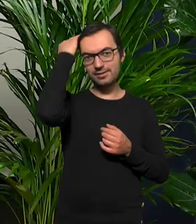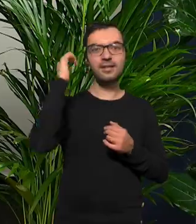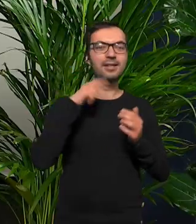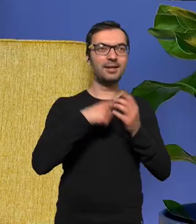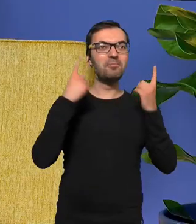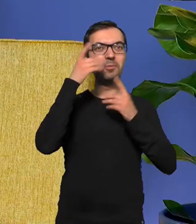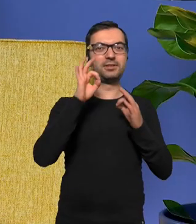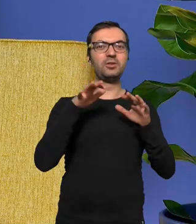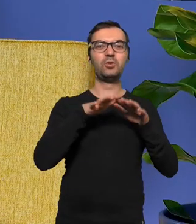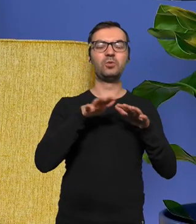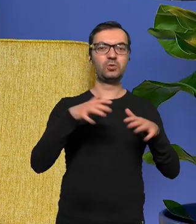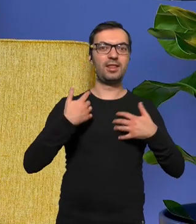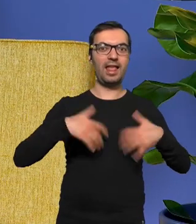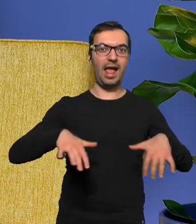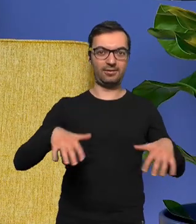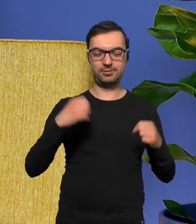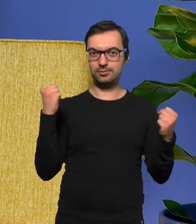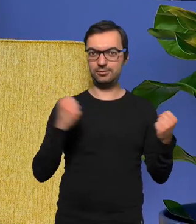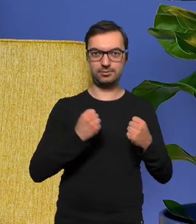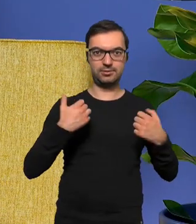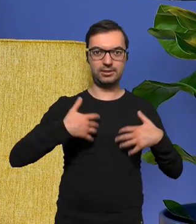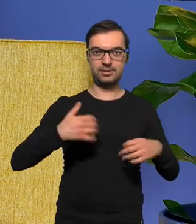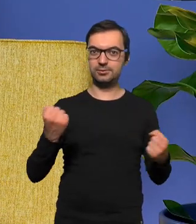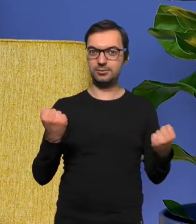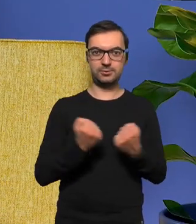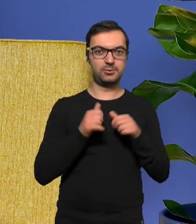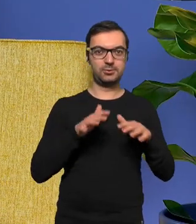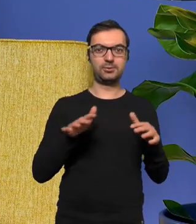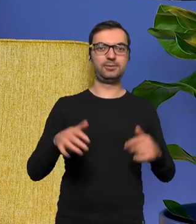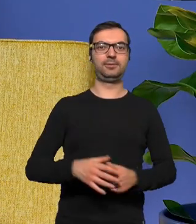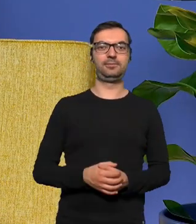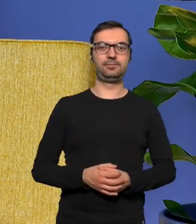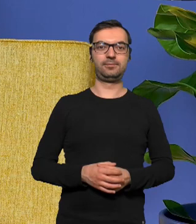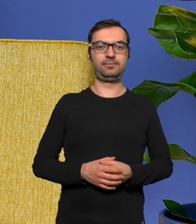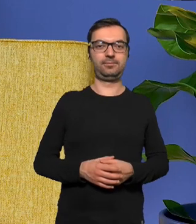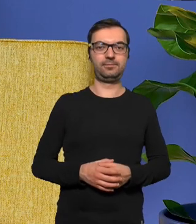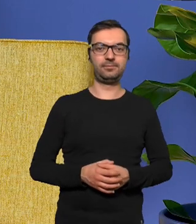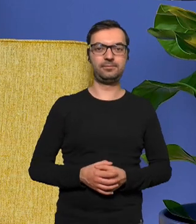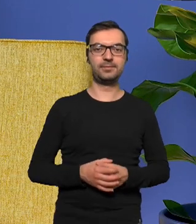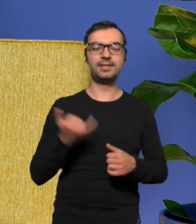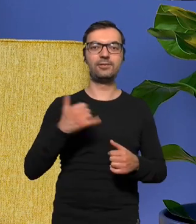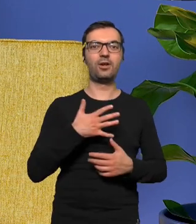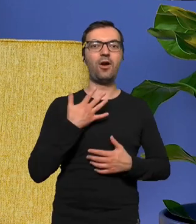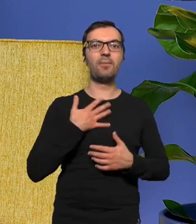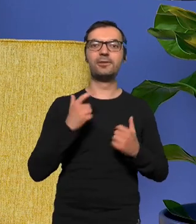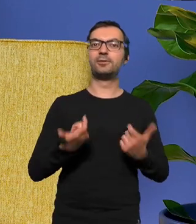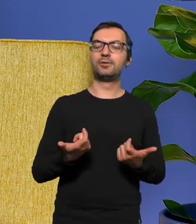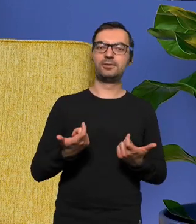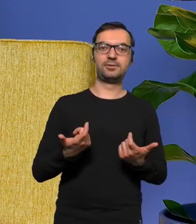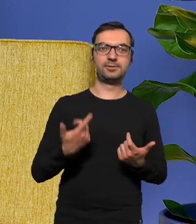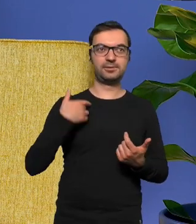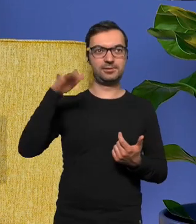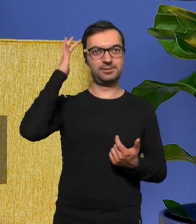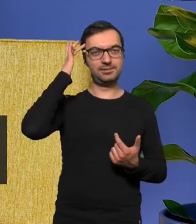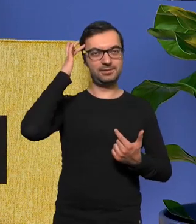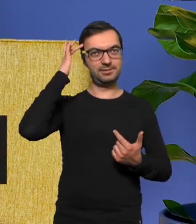że dużo to nerwów mnie kosztuje i najwięcej obaw mam takich że kurde ja